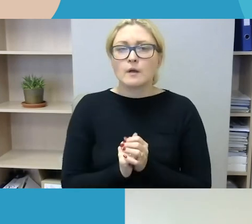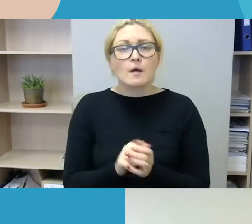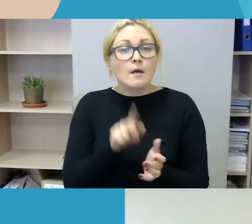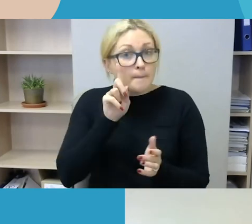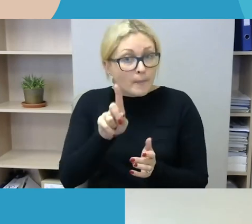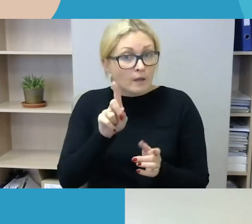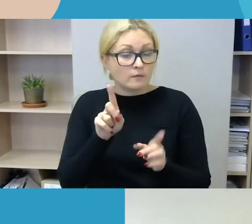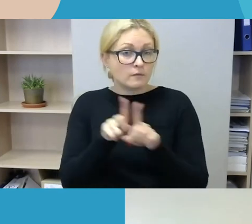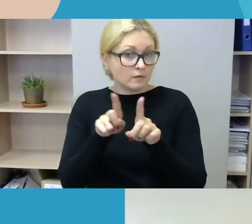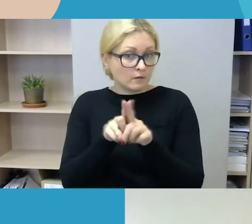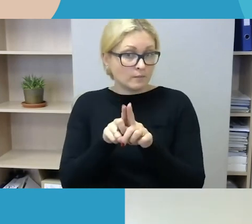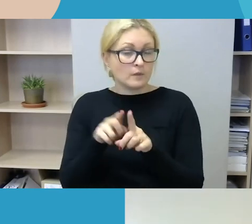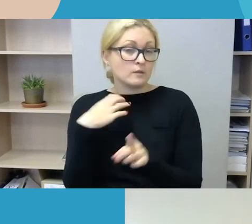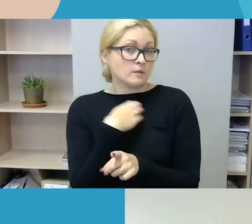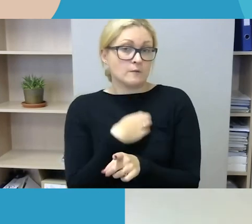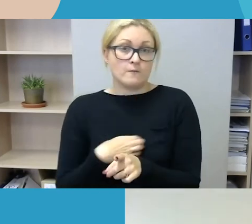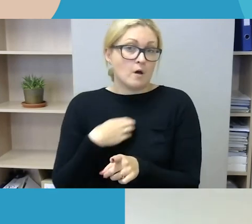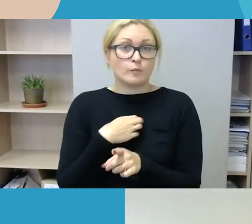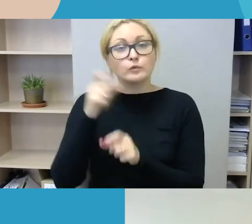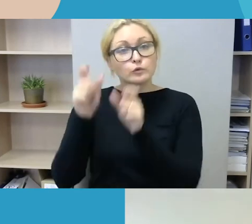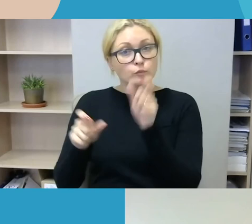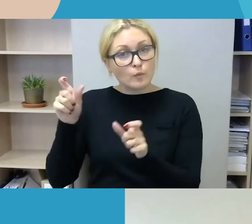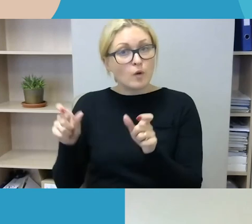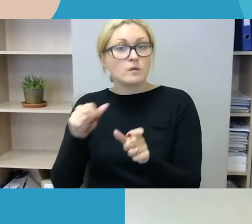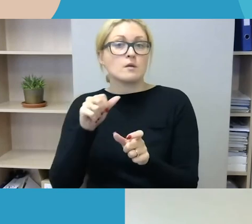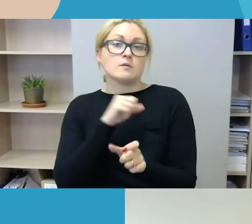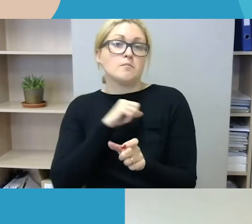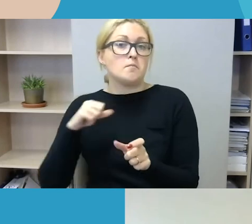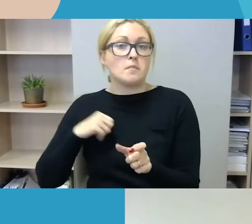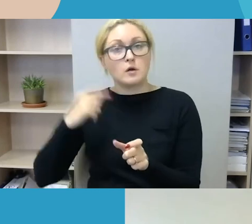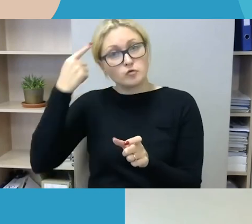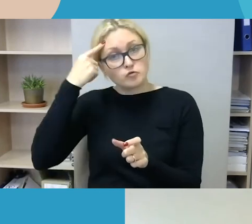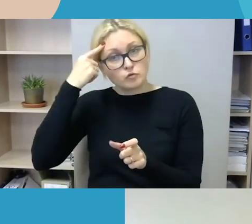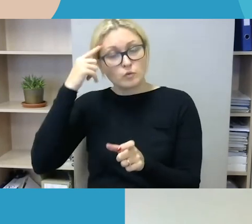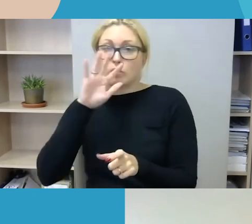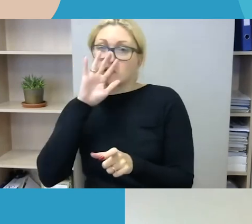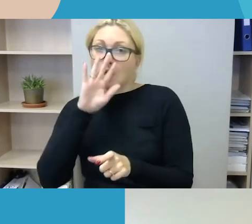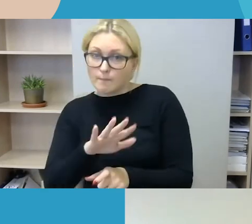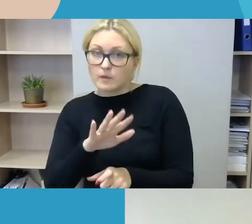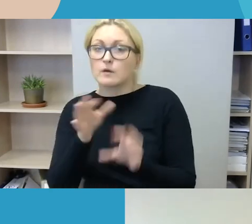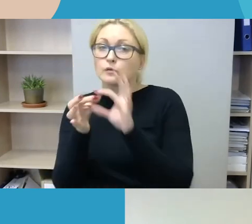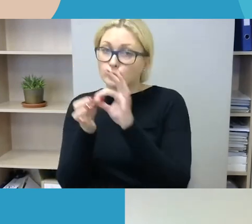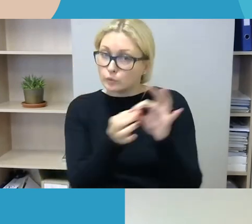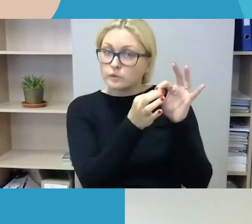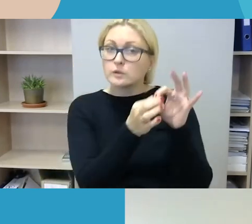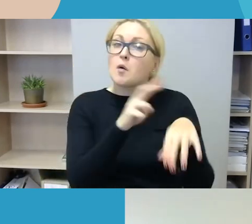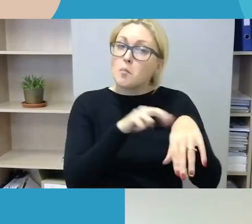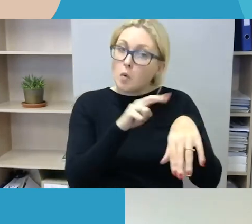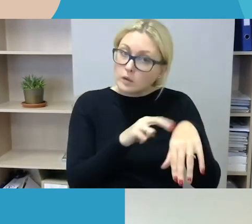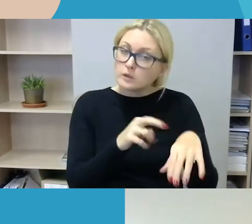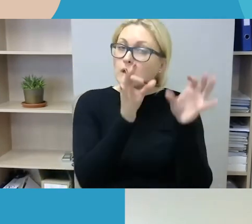priežašių, kad, na, policija įvertins tai kaip paprastą vandalizmo aktą, o ne neapykantos